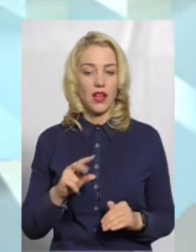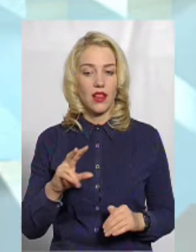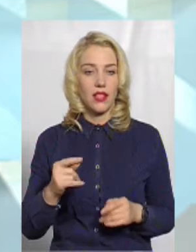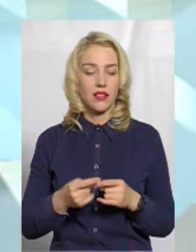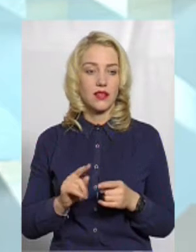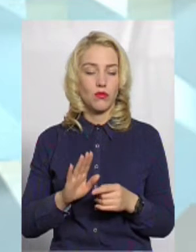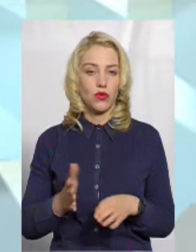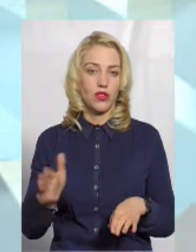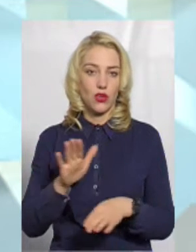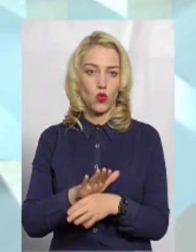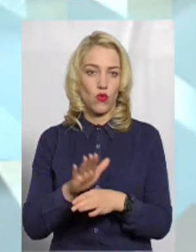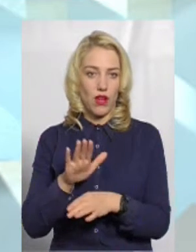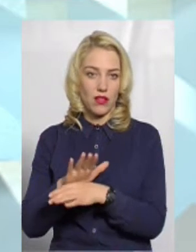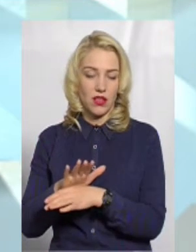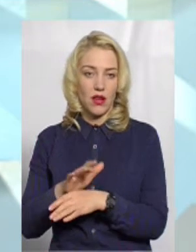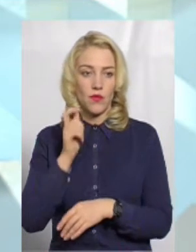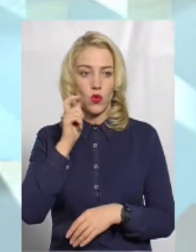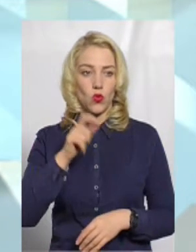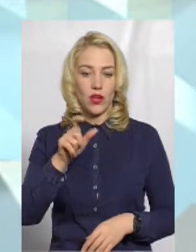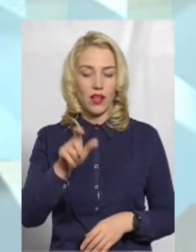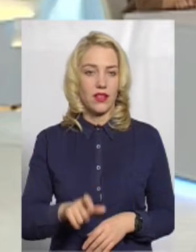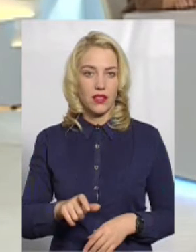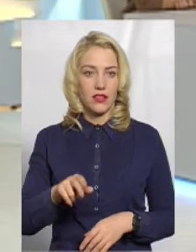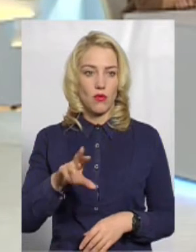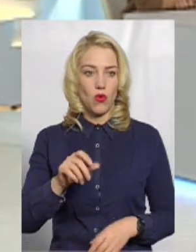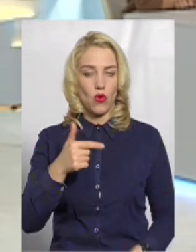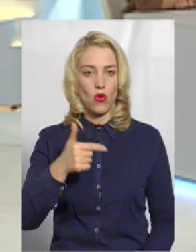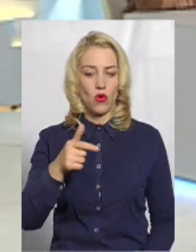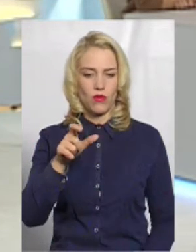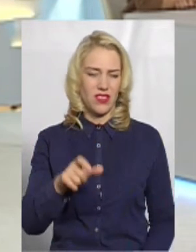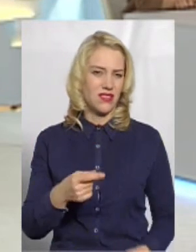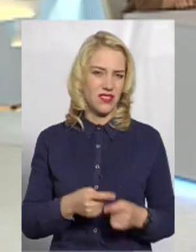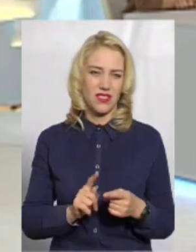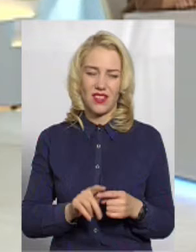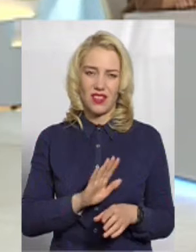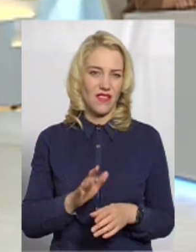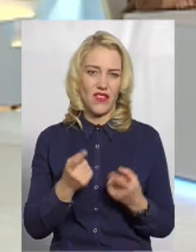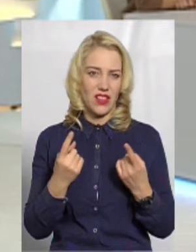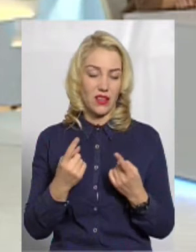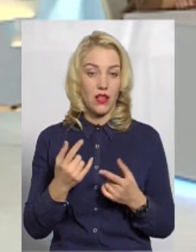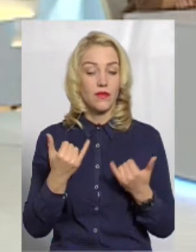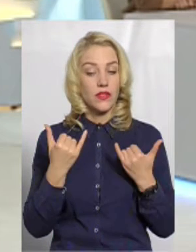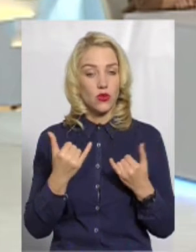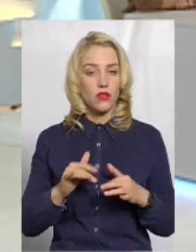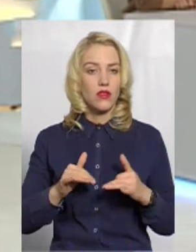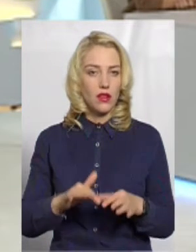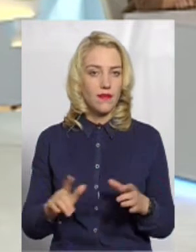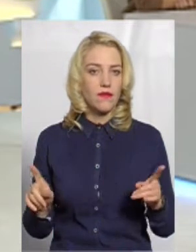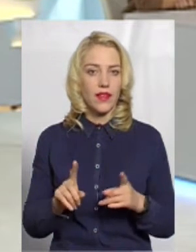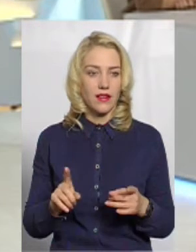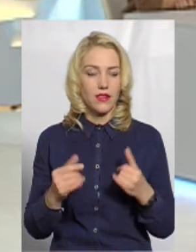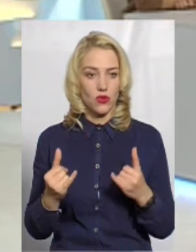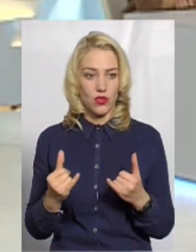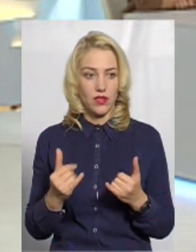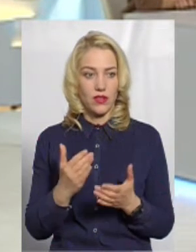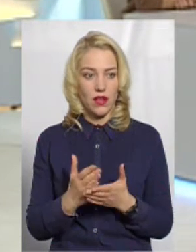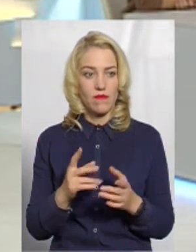буде диктувати українець по громадянству. Це невелике. Так що сьогоднішня акція, де